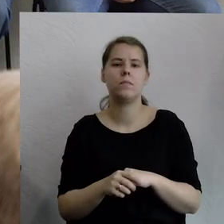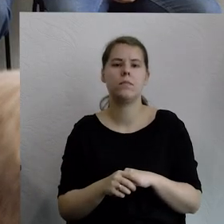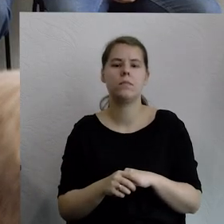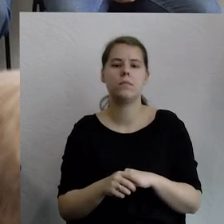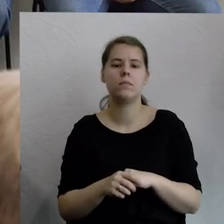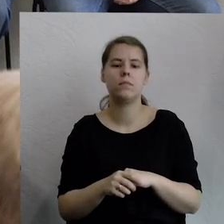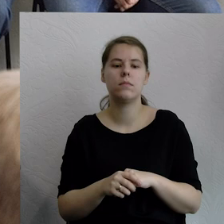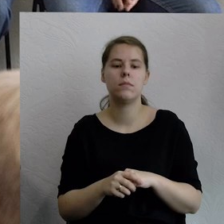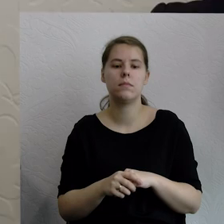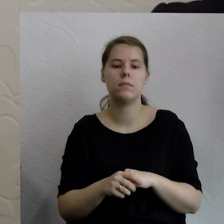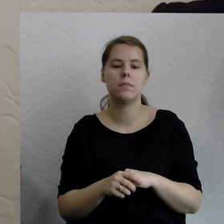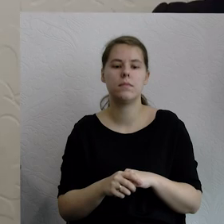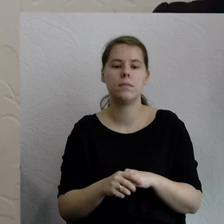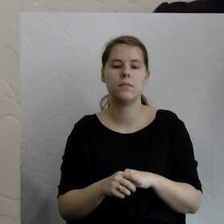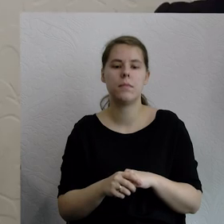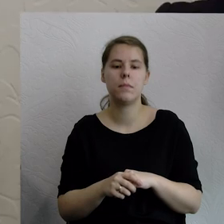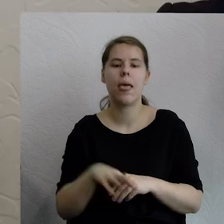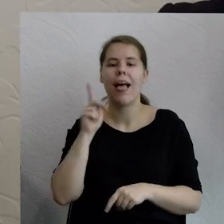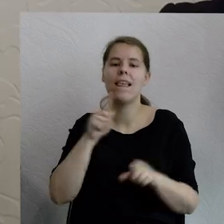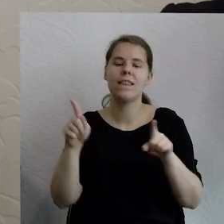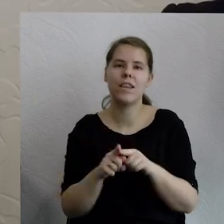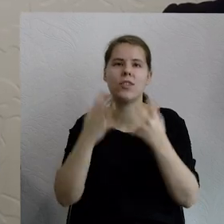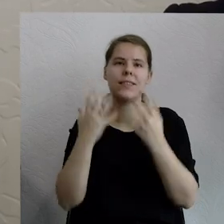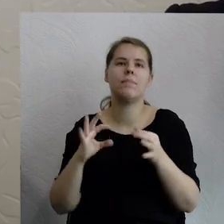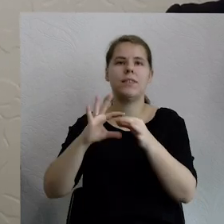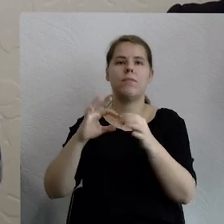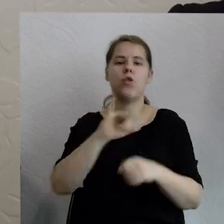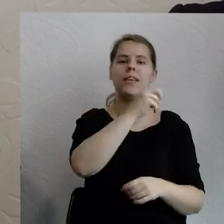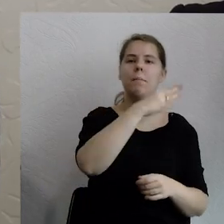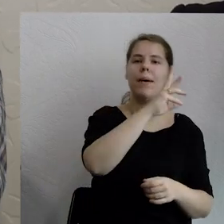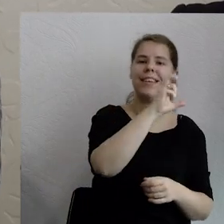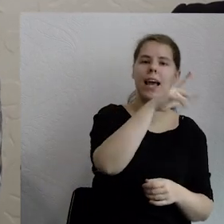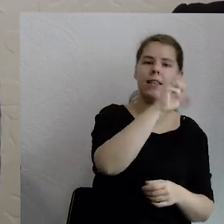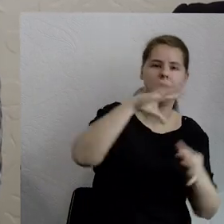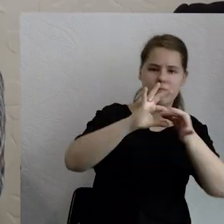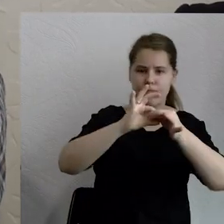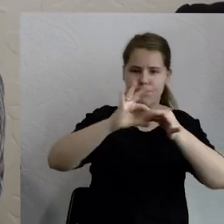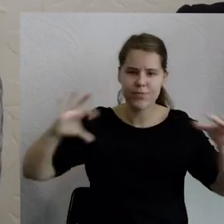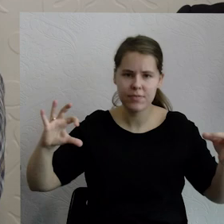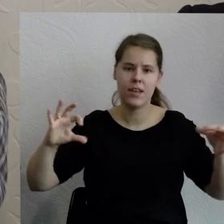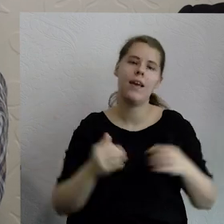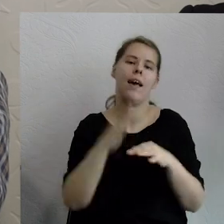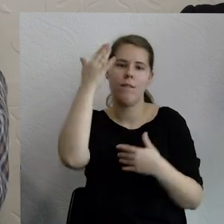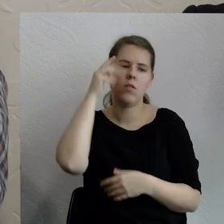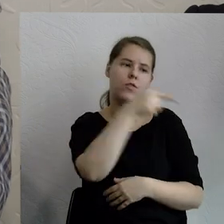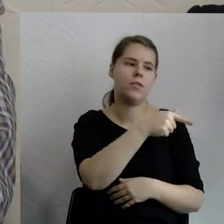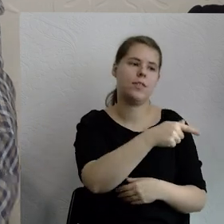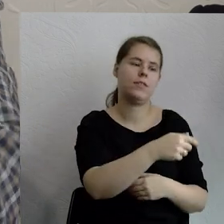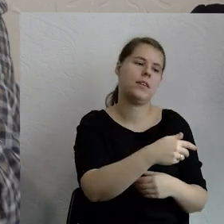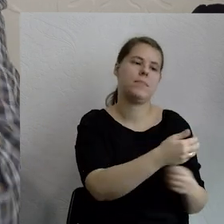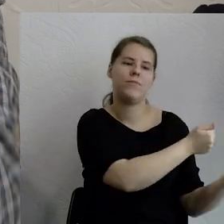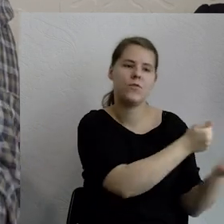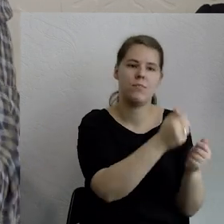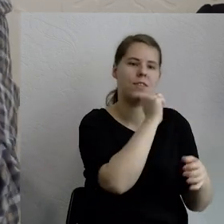czy w oderwaniu go od korzeni imperialistycznych, które tkwią głęboko w tradycji europejskiej, europejskiego